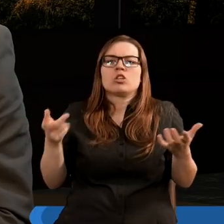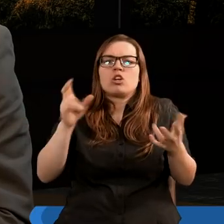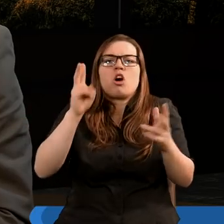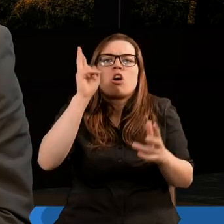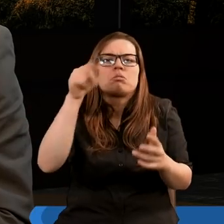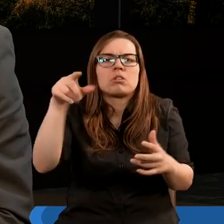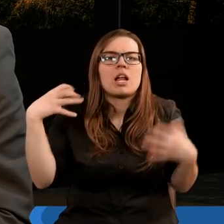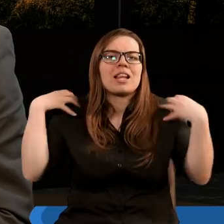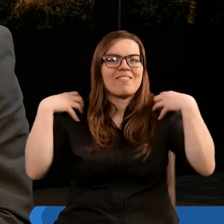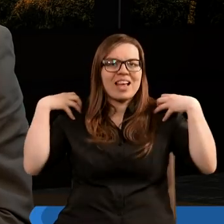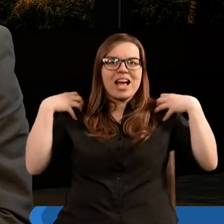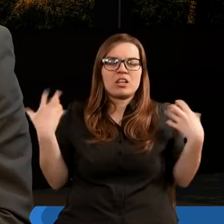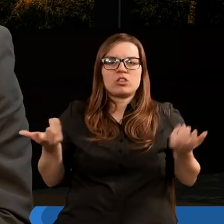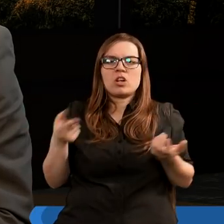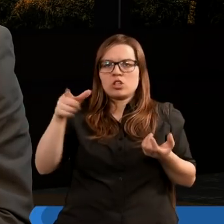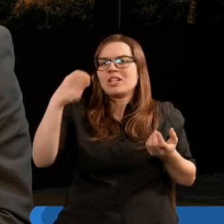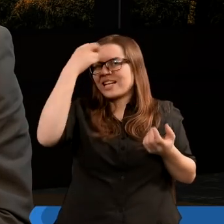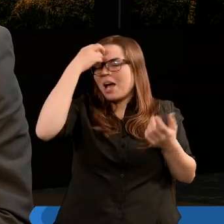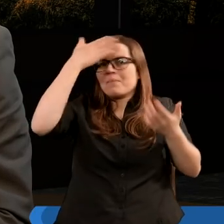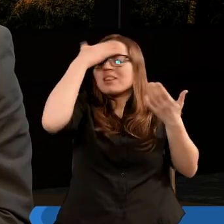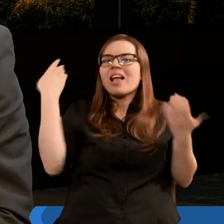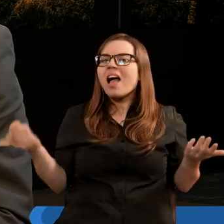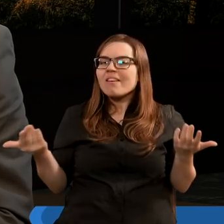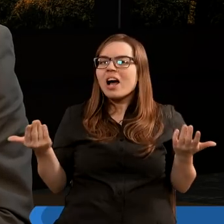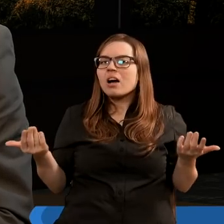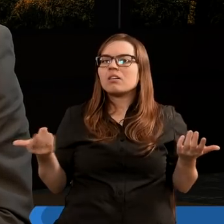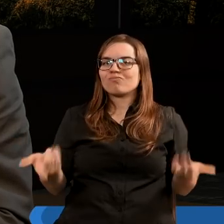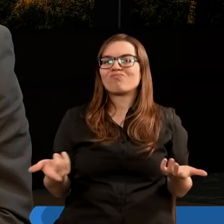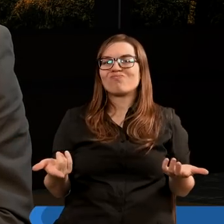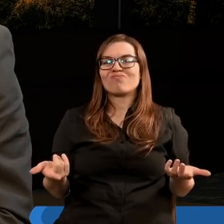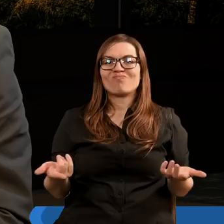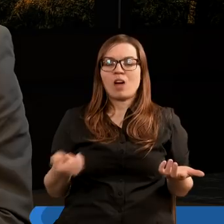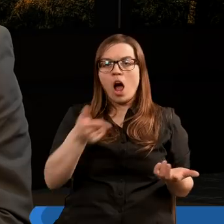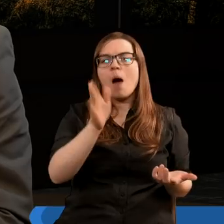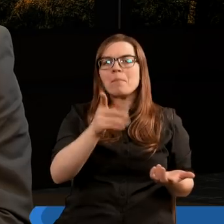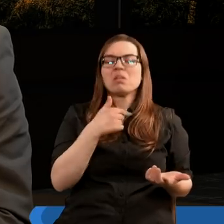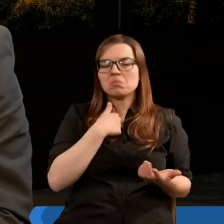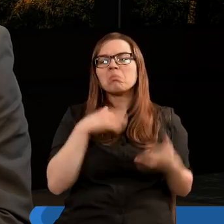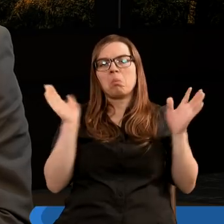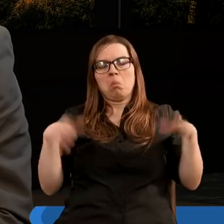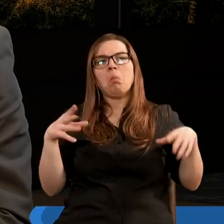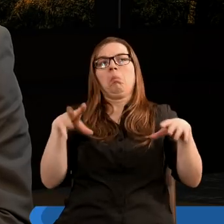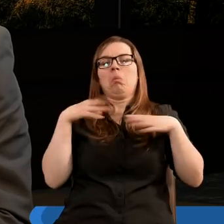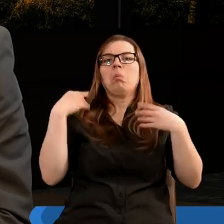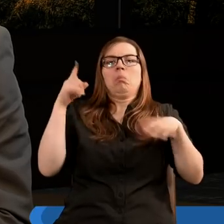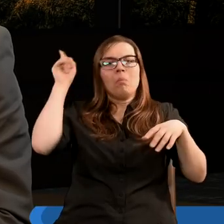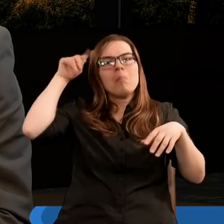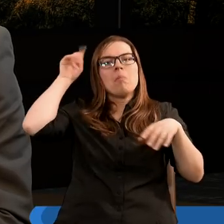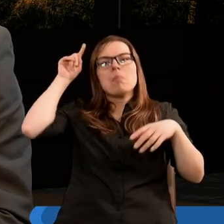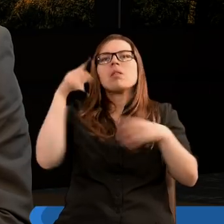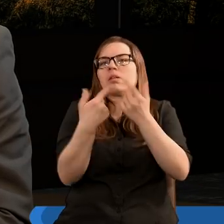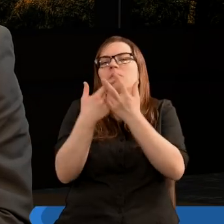kto to jest to zwierzę i co to jest za znamie, to on będzie to zachowywał, to on będzie wśród tych.